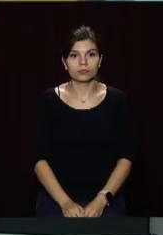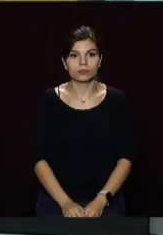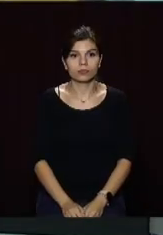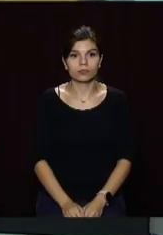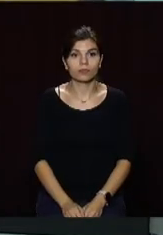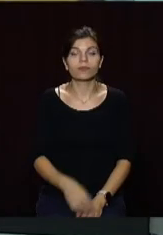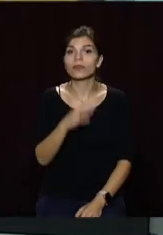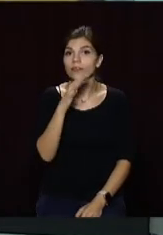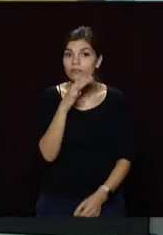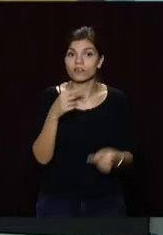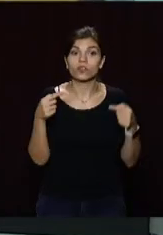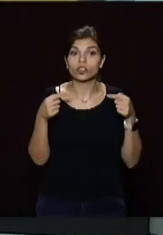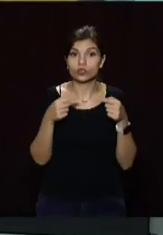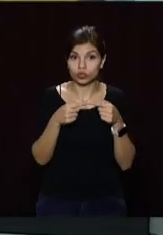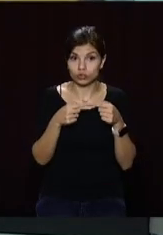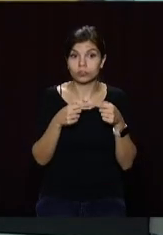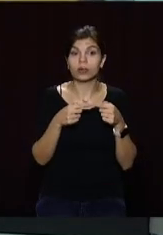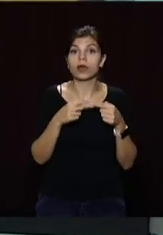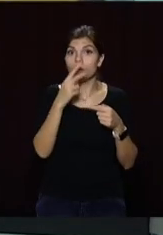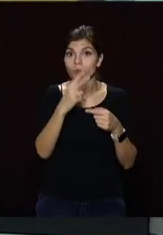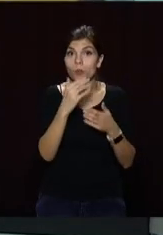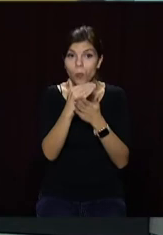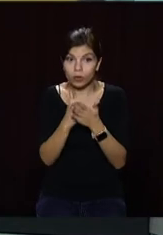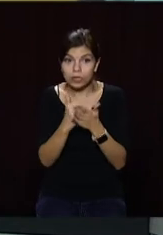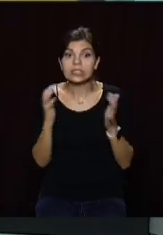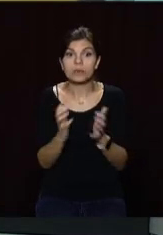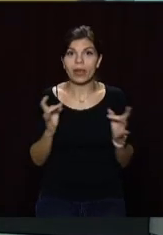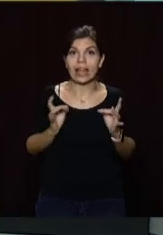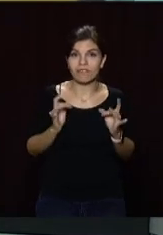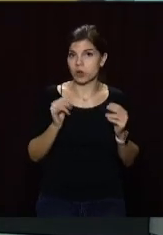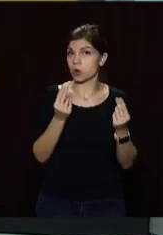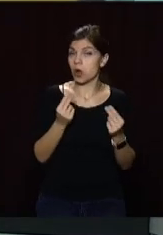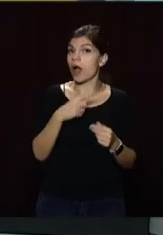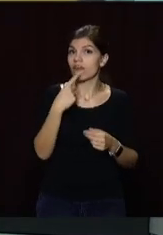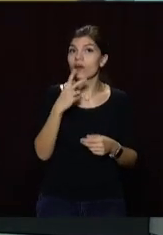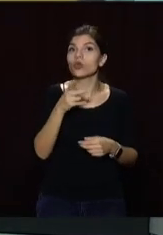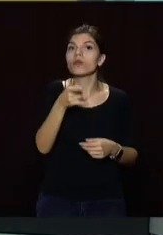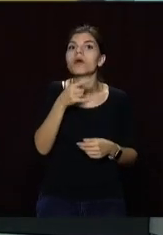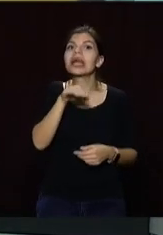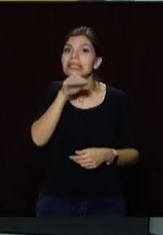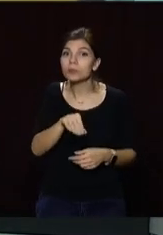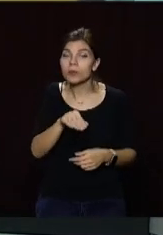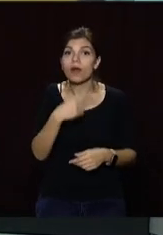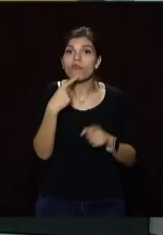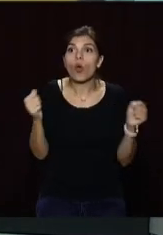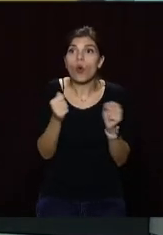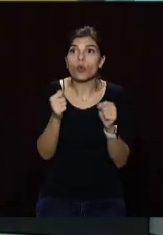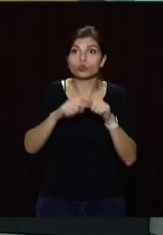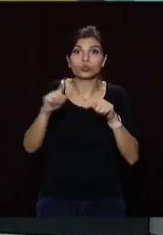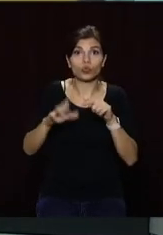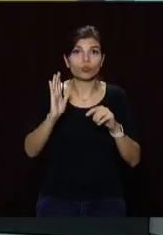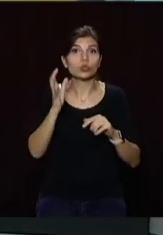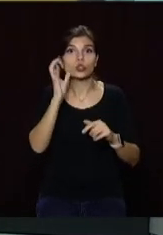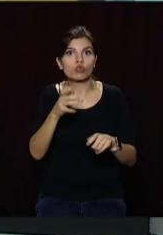Вчасно перевзув автівку та перевірив системи, зберіг нерви та гроші, кажуть автоексперти. Холодна пора року,